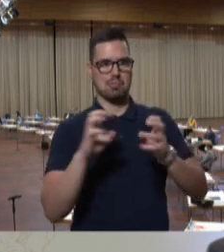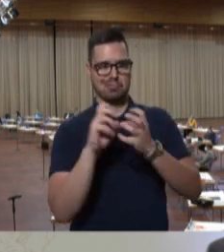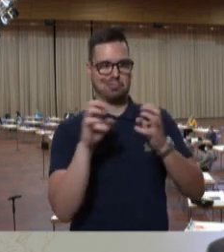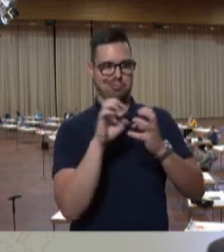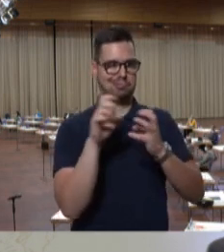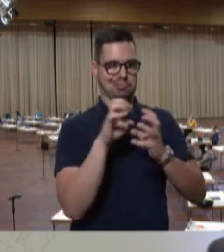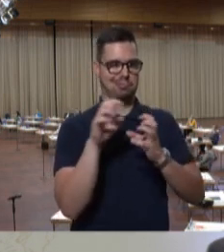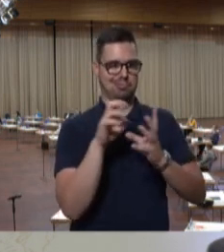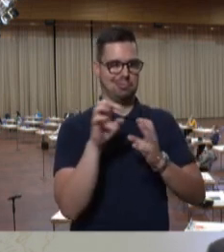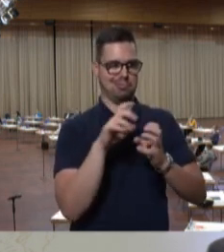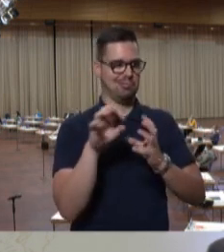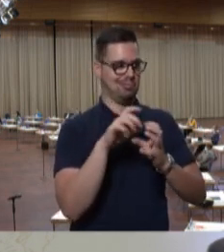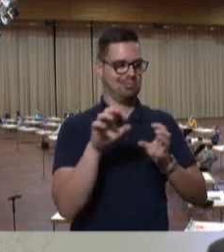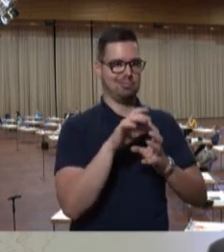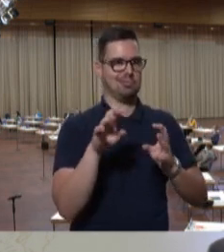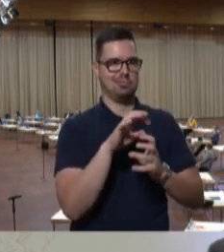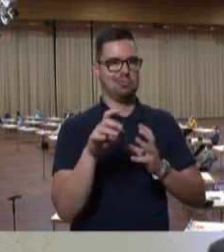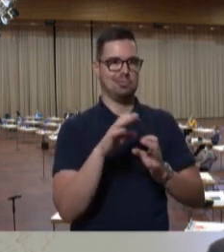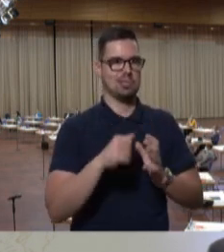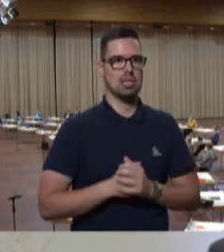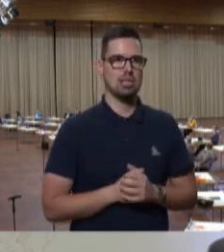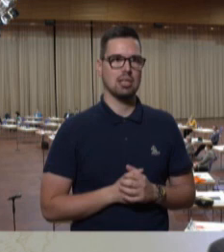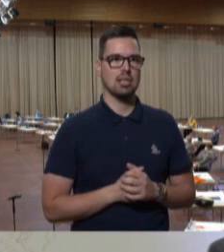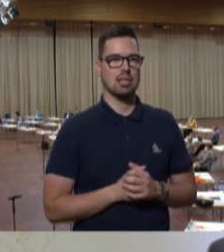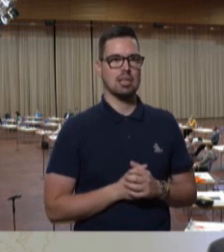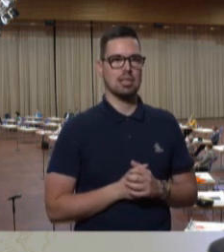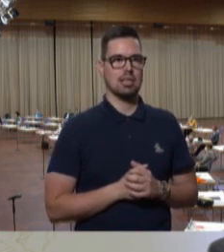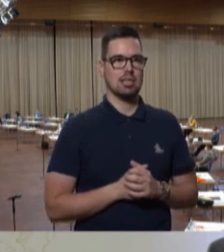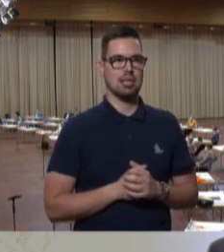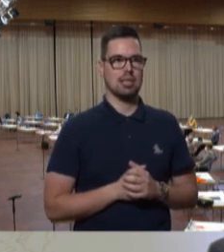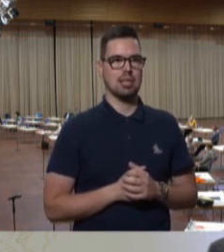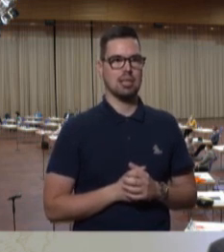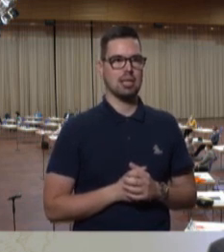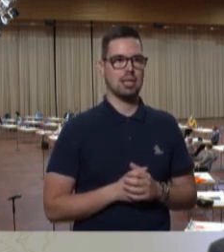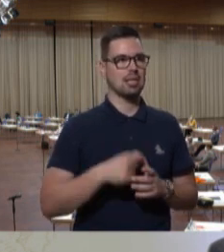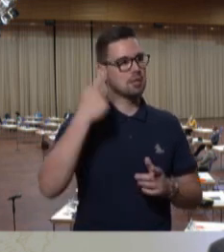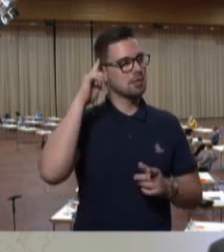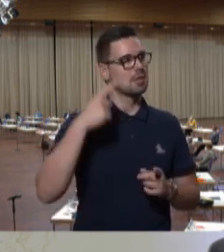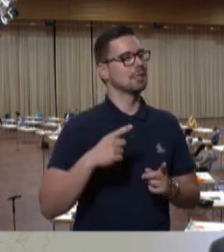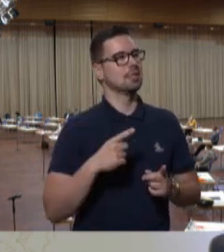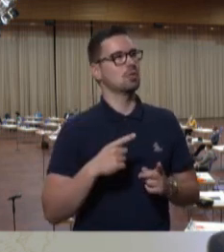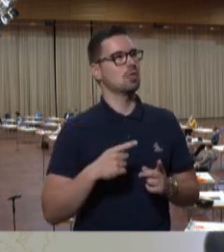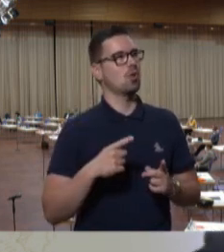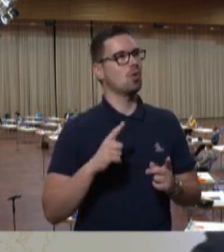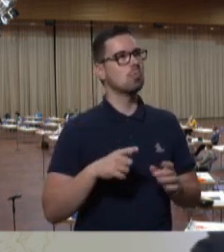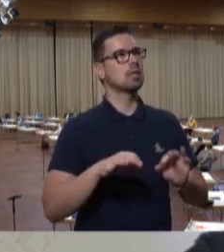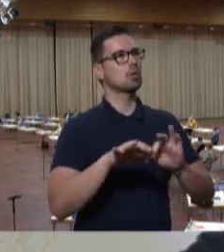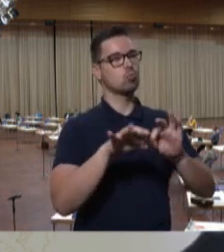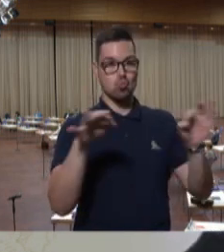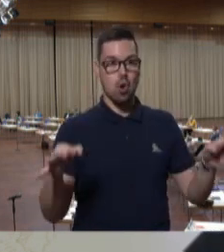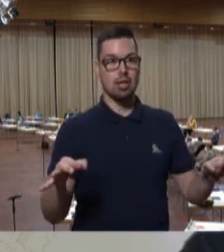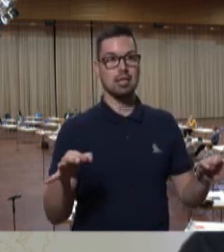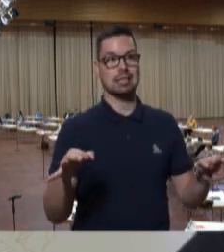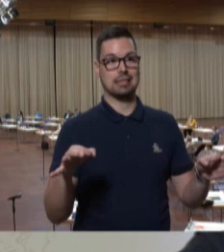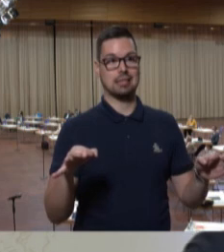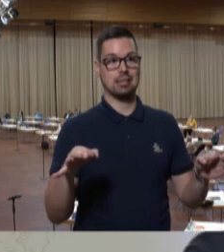Ich muss noch in Ens Bäckerei. Meines Elterns haben Ens Erdbeerkuchen bestellt. Ich bin nicht sicher, ob ich da wirklich mit einer Salatgurke und